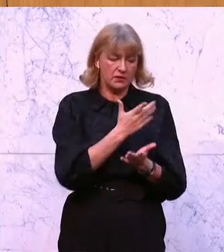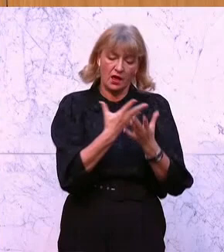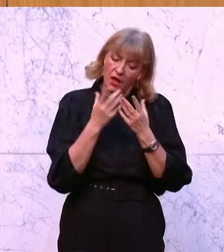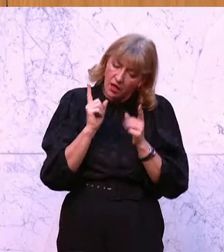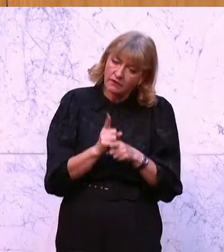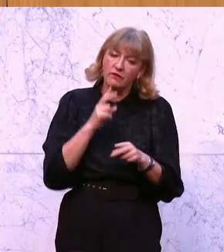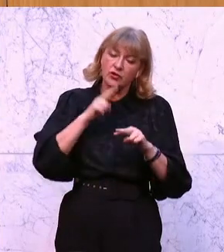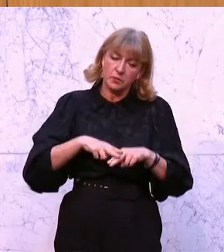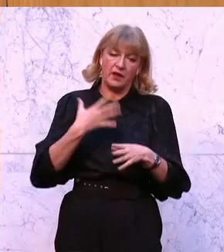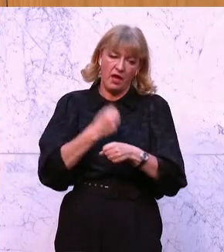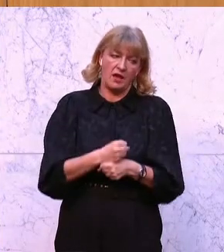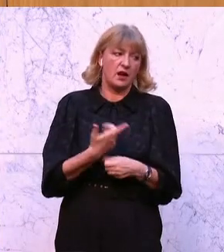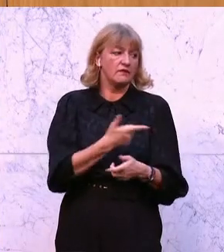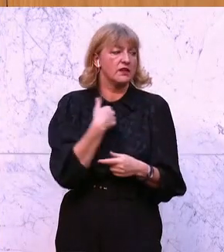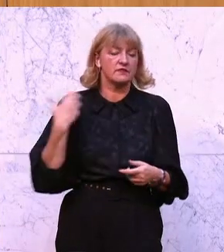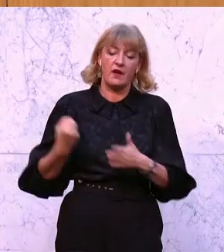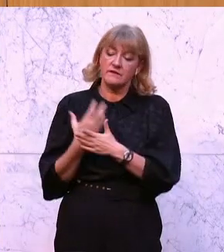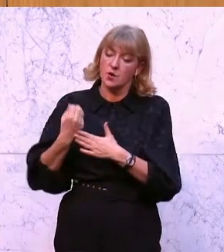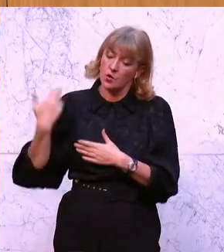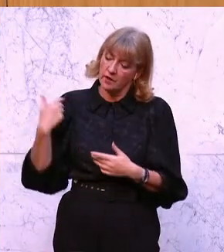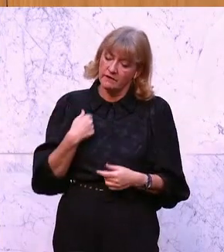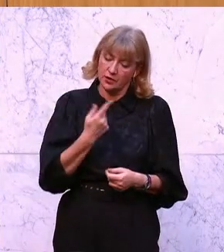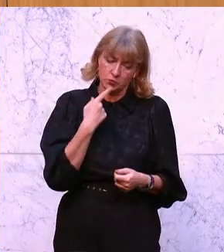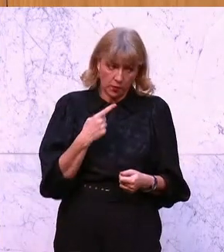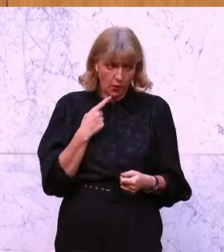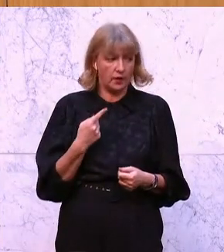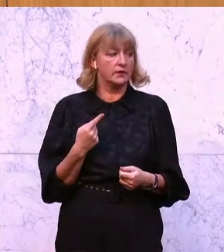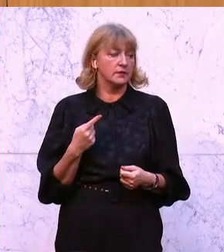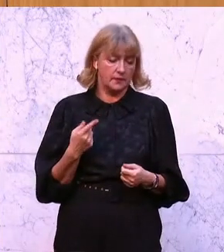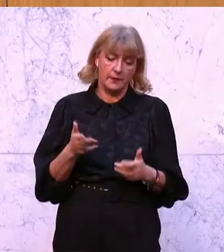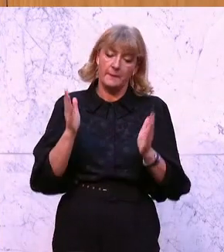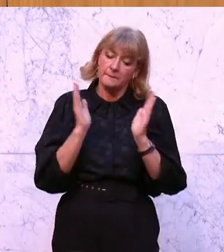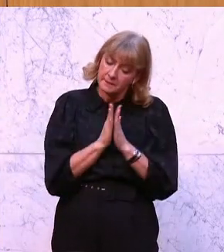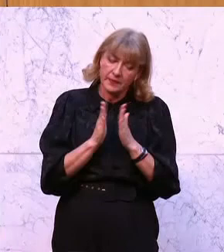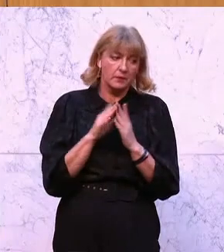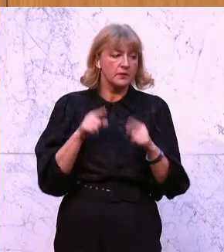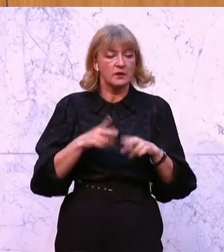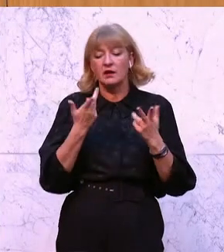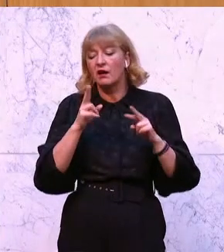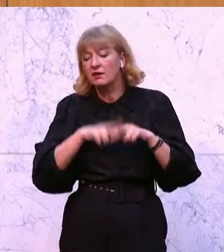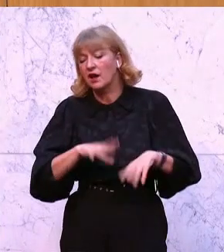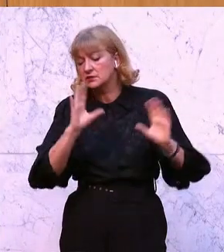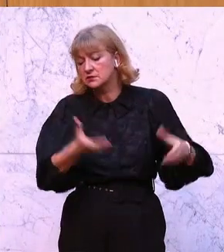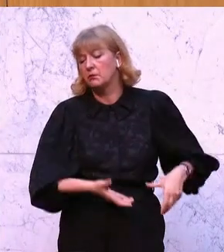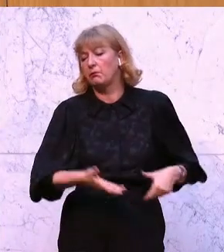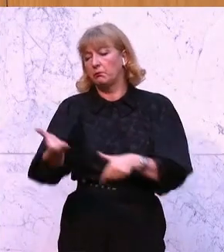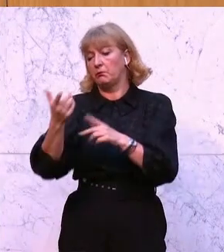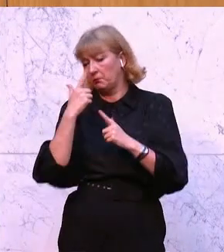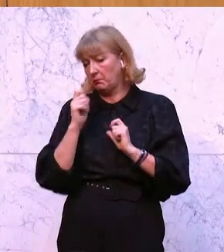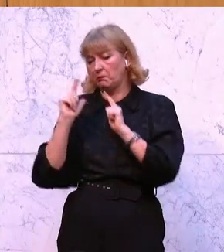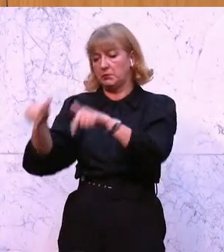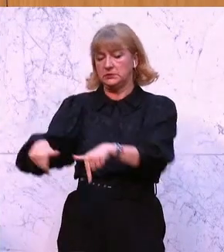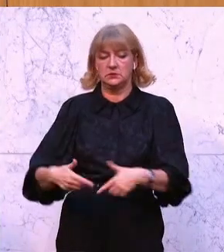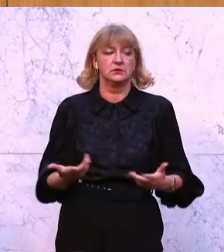Versprechen ein, machen Sie das, was Sie im Frühling angekündigt haben und kübeln Sie den ganzen Rest, den Sie jetzt momentan